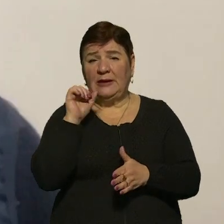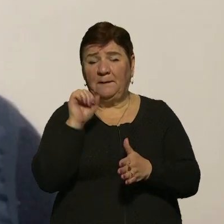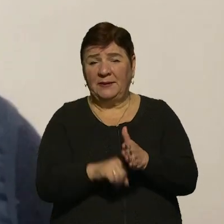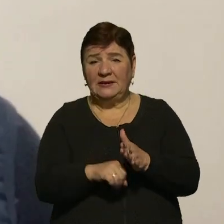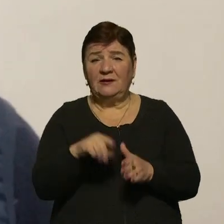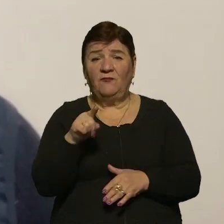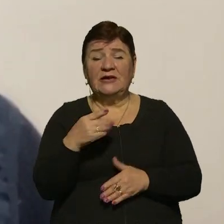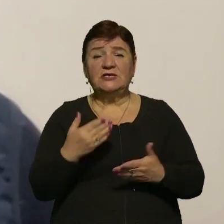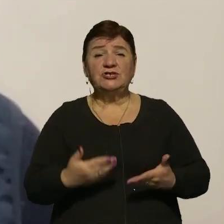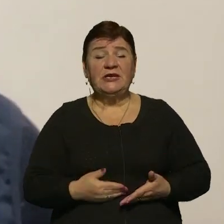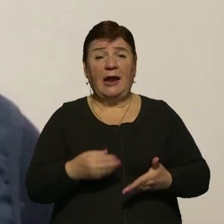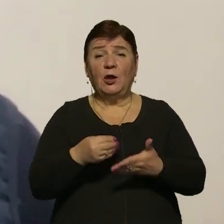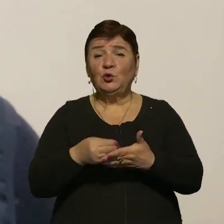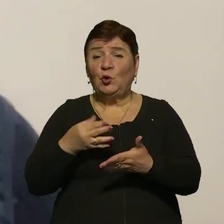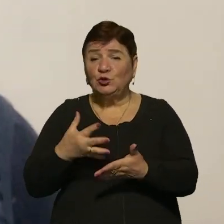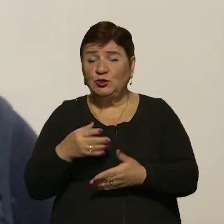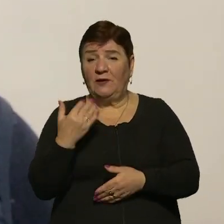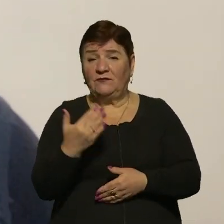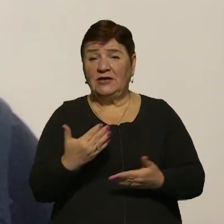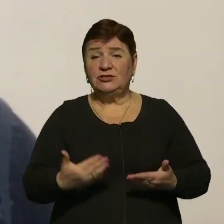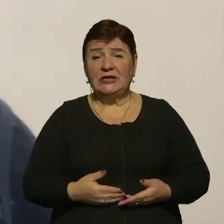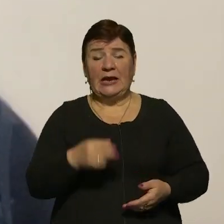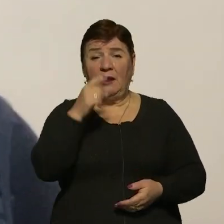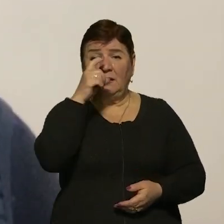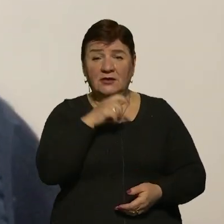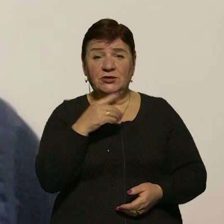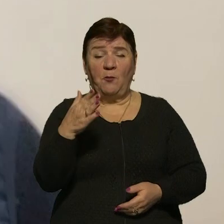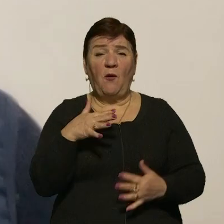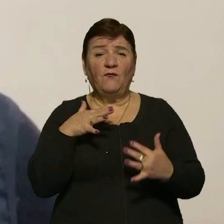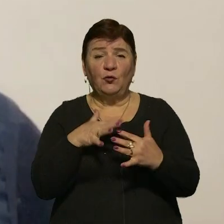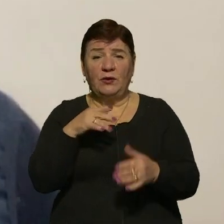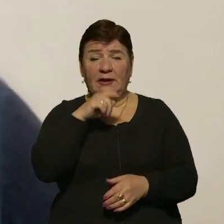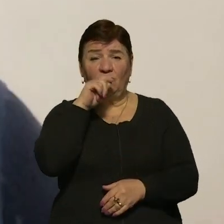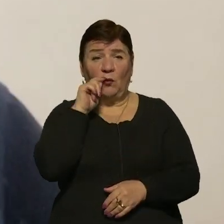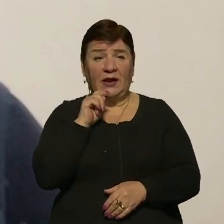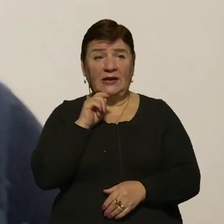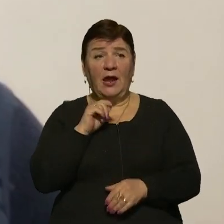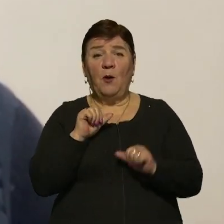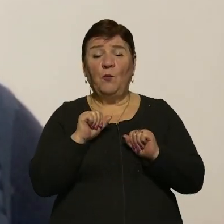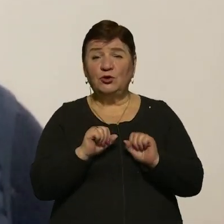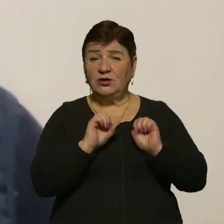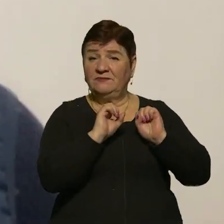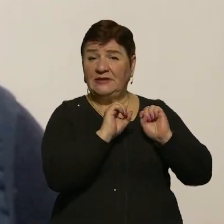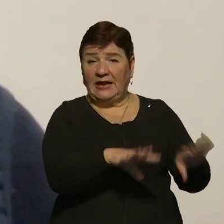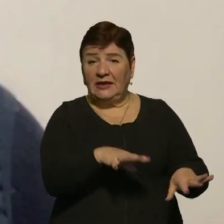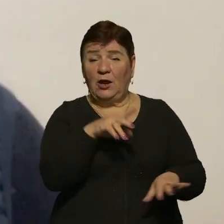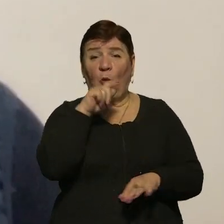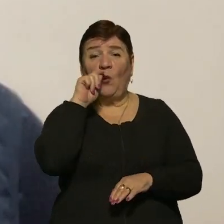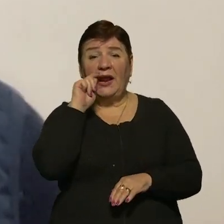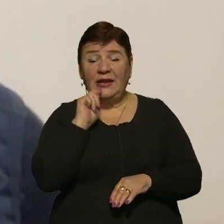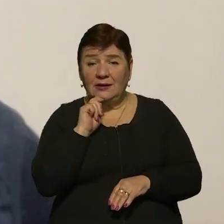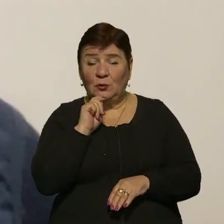у вас життя дорожче, ви стаєте жити гірше, бо воюєте в Україні. Там, може, здайте Україну, от,